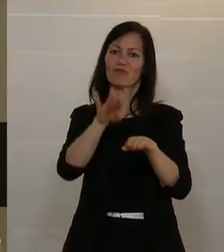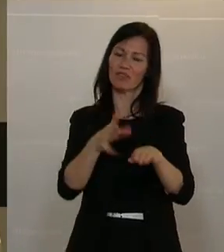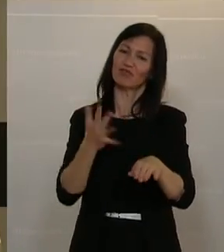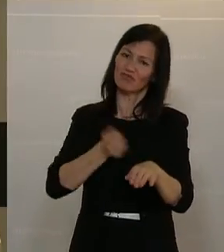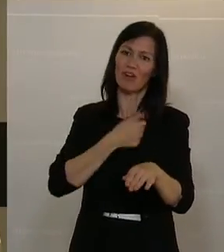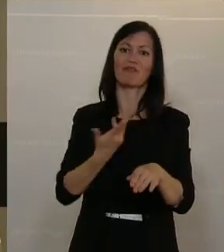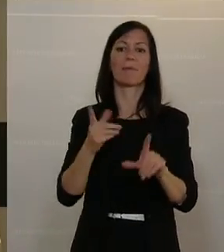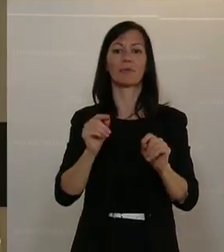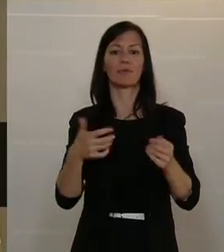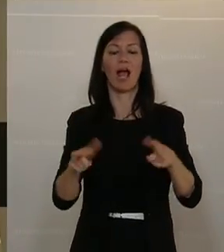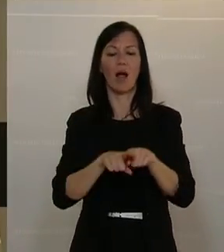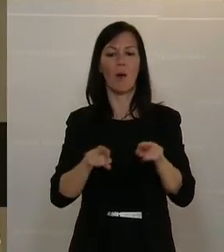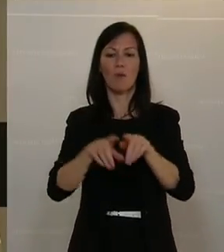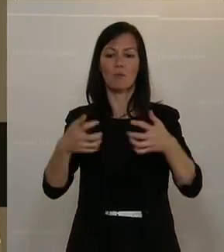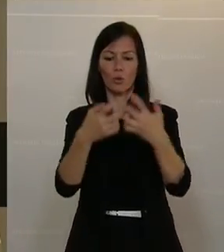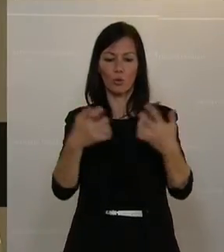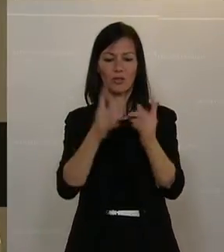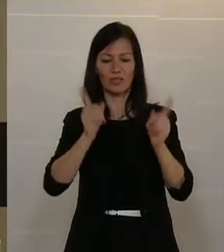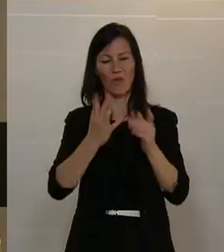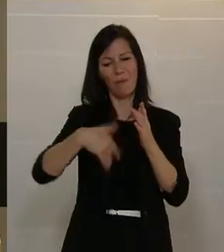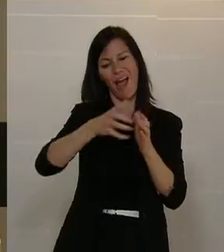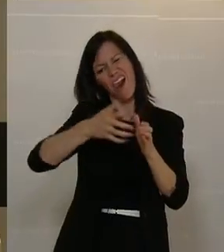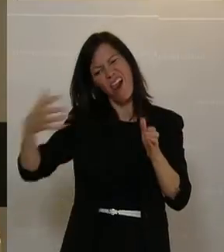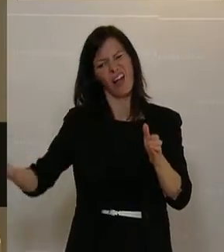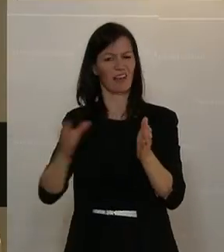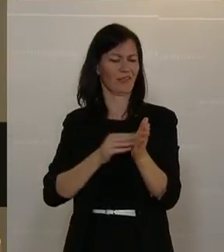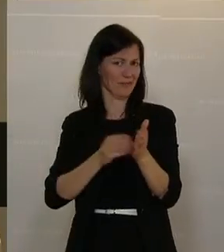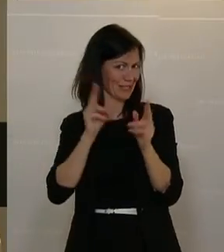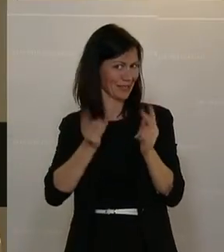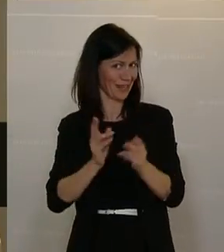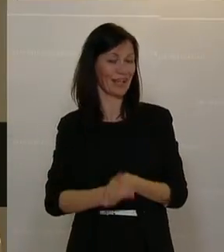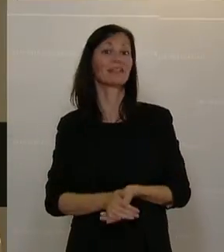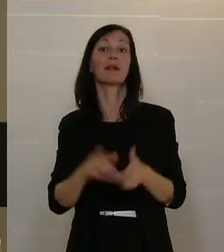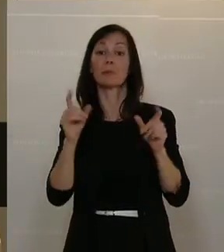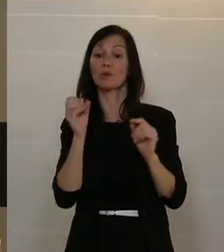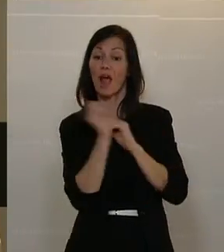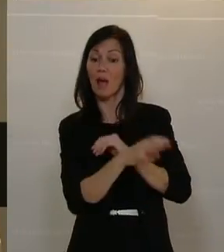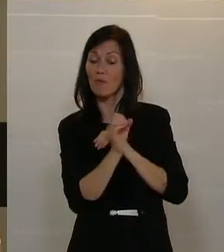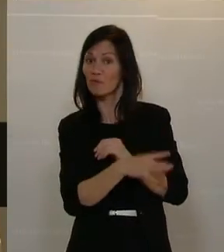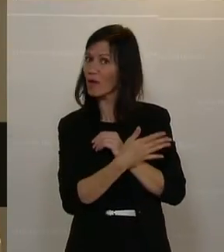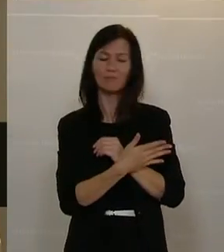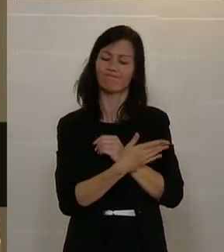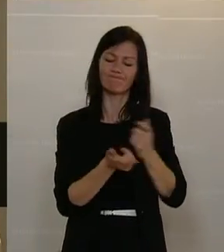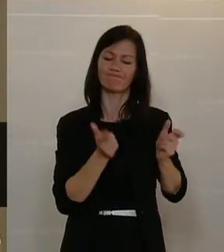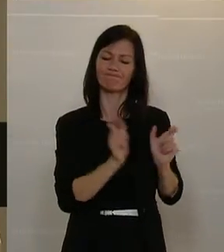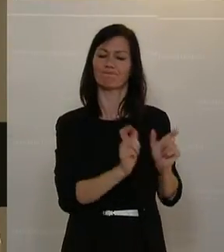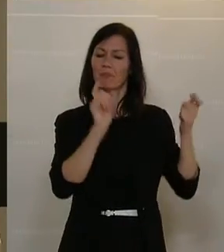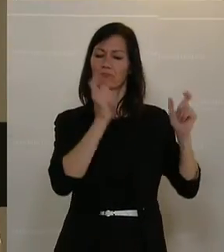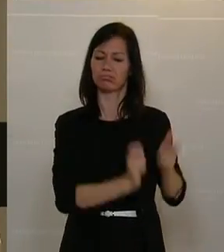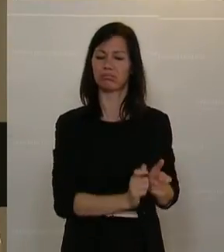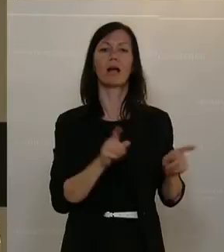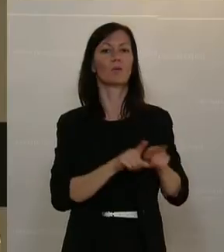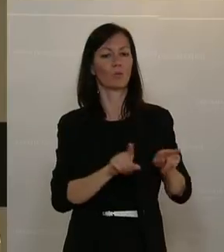die Produktlebensdauer verlängern wollen. Und es dient natürlich auch der Vermeidung von Abfällen und auch Schadstoffen in der Umwelt.